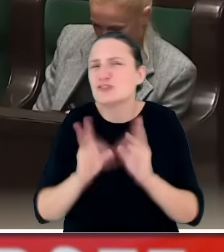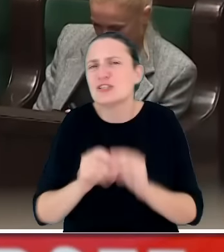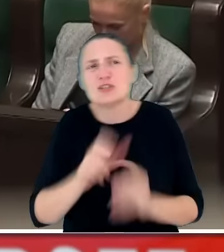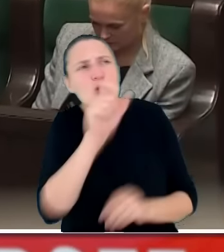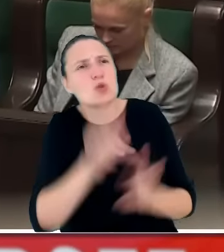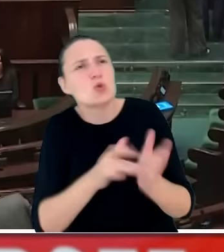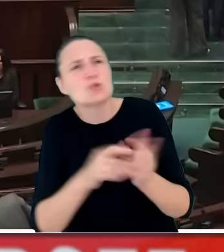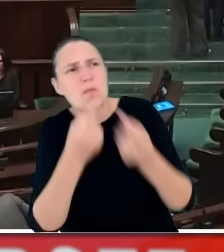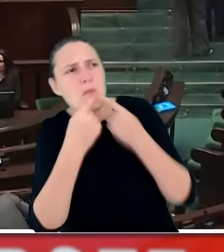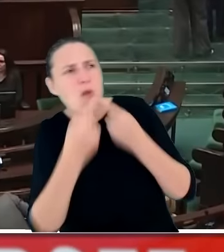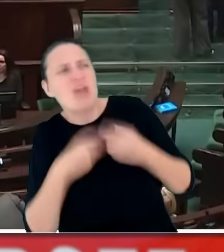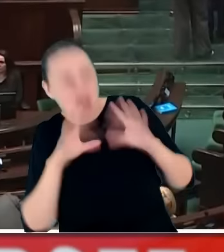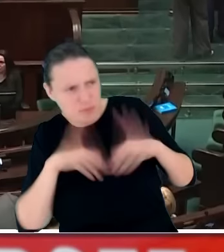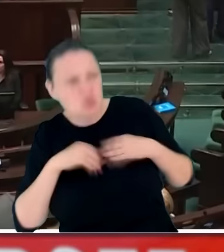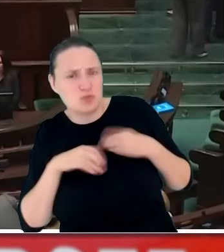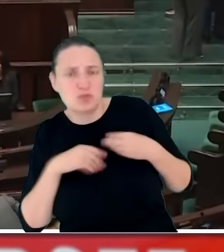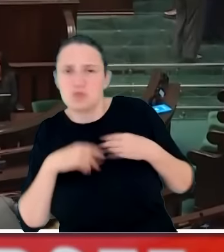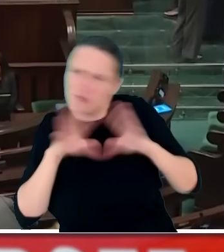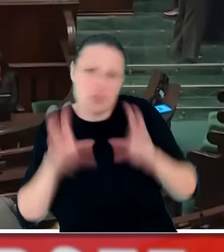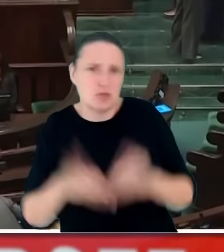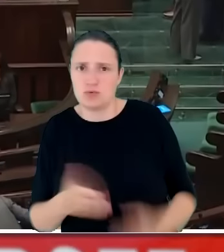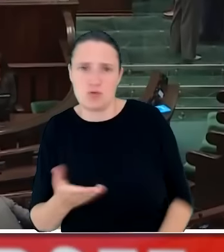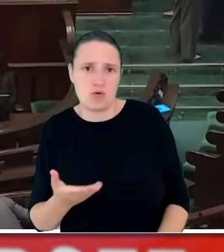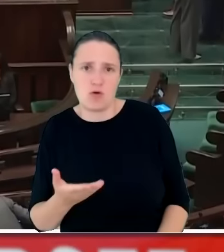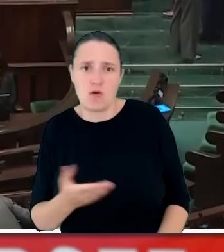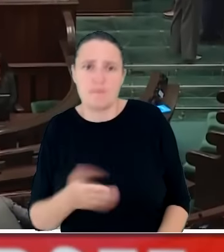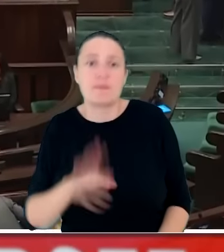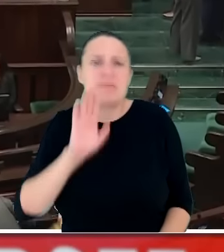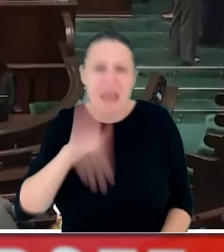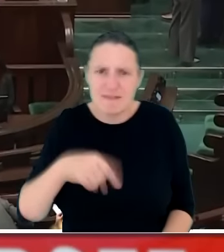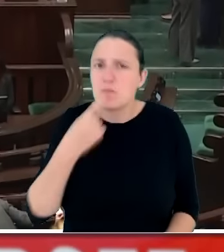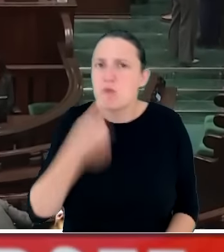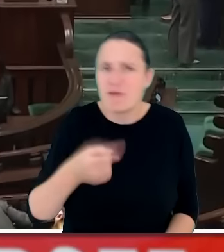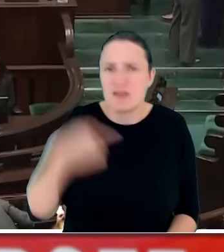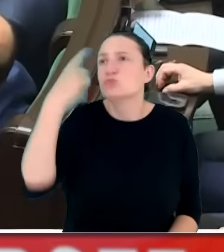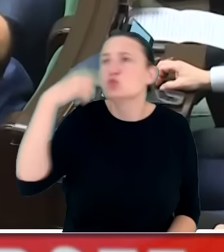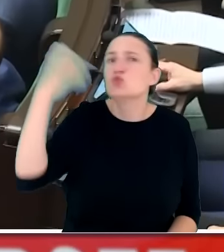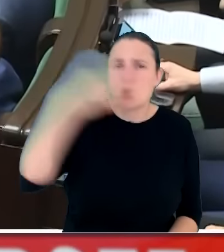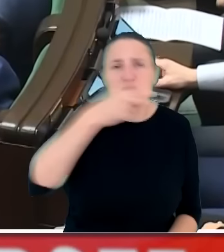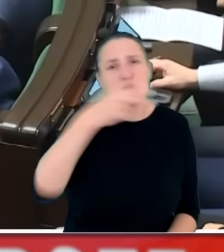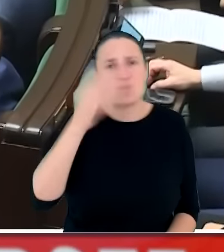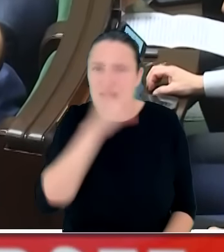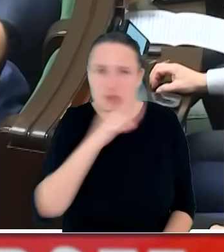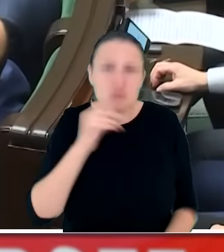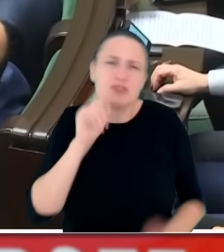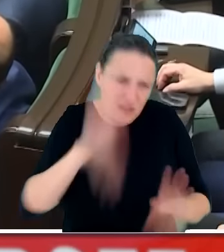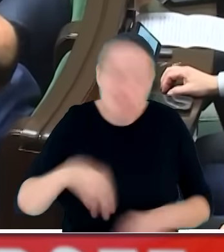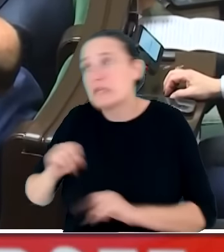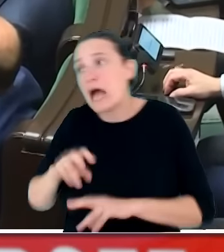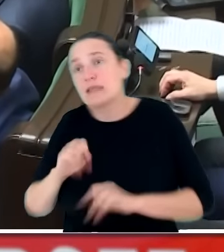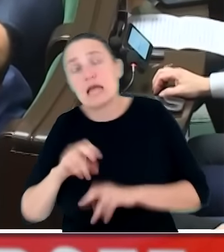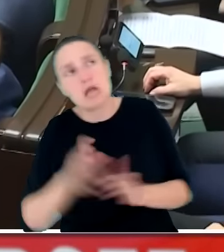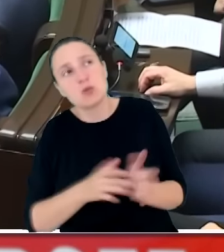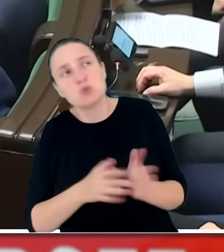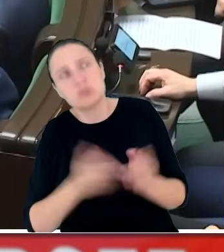dzieje. Oni przyjmą każde słowo Tuska. Jeżeli on by im powiedział, że Słońce to jest Księżyc, a Księżyc to jest Słońce, oni by w to uwierzyli. Tak, rzeczywiście. Tutaj